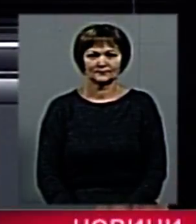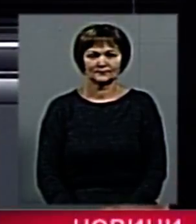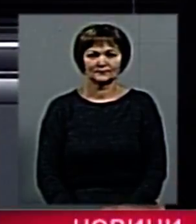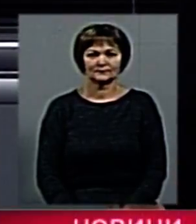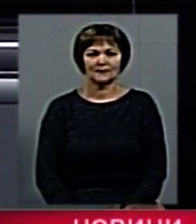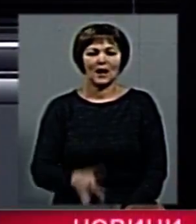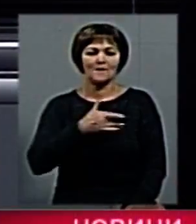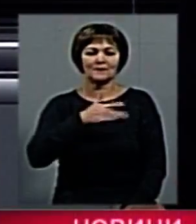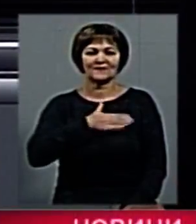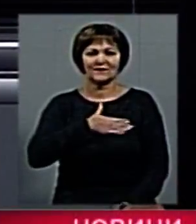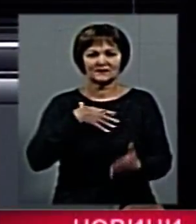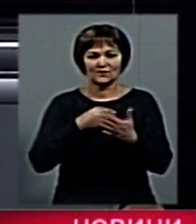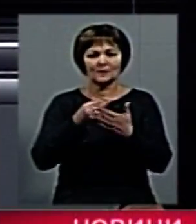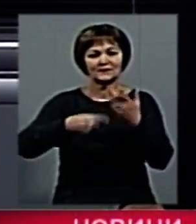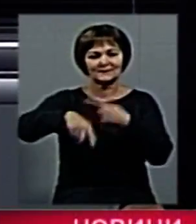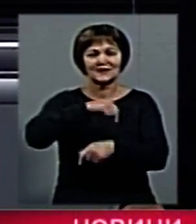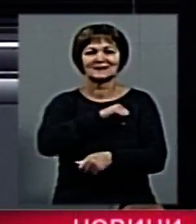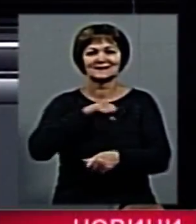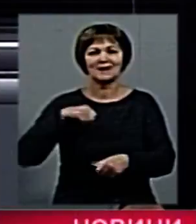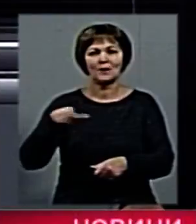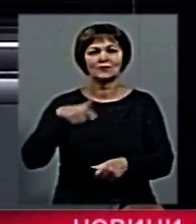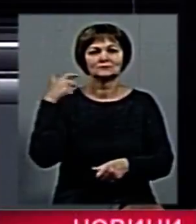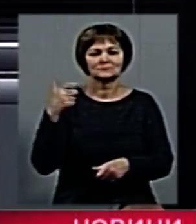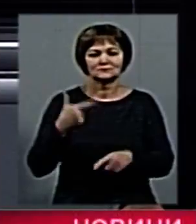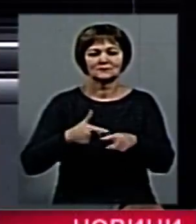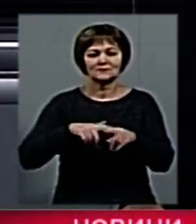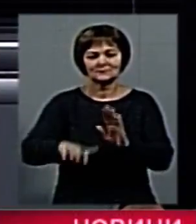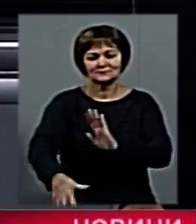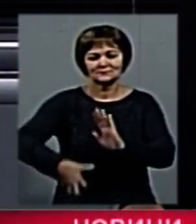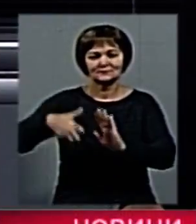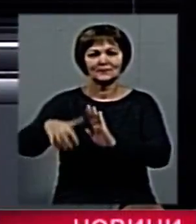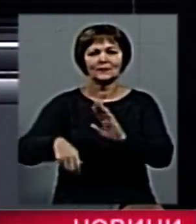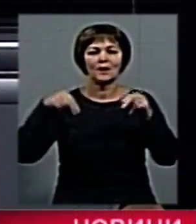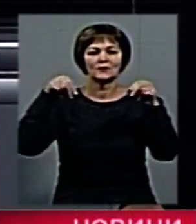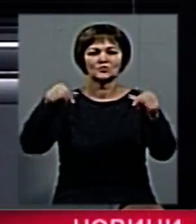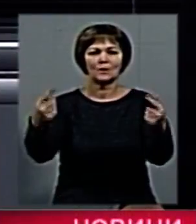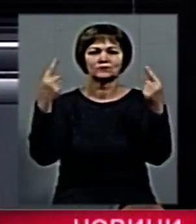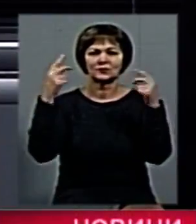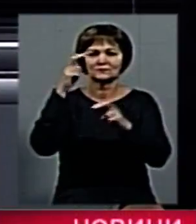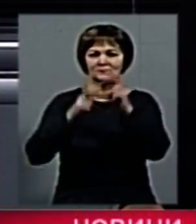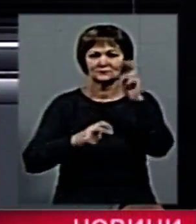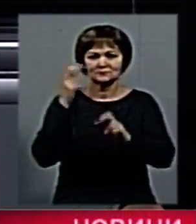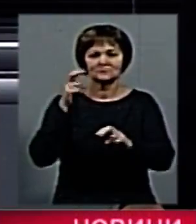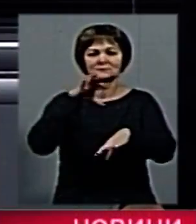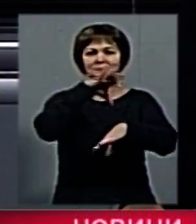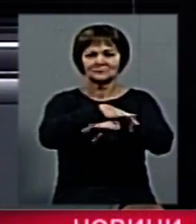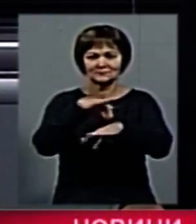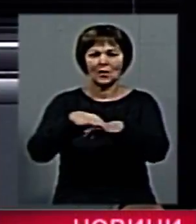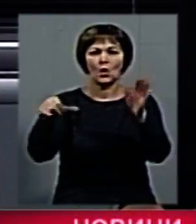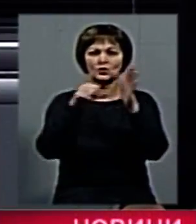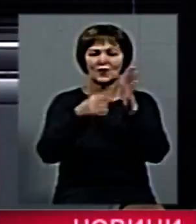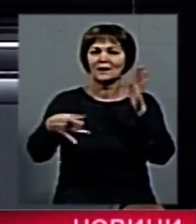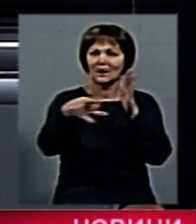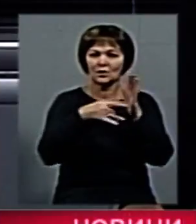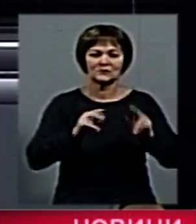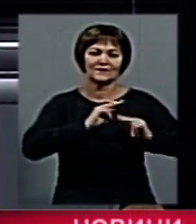Приватне підприємство, яке самовільно видобувало пісок у примислових масштабах, викрили у Коростишівському районі